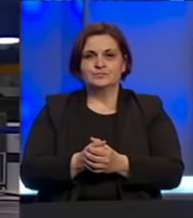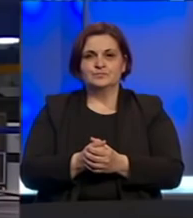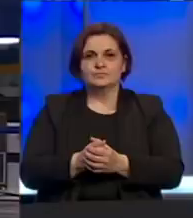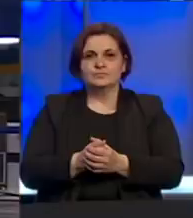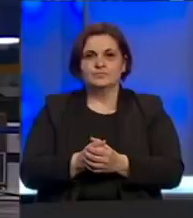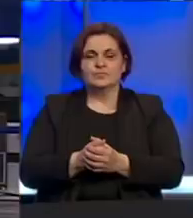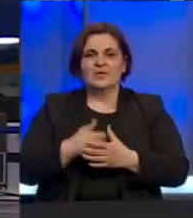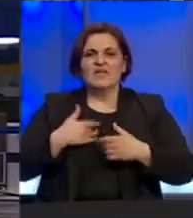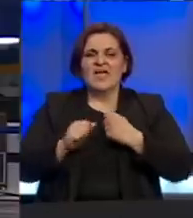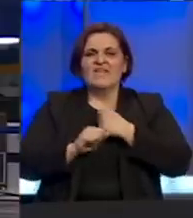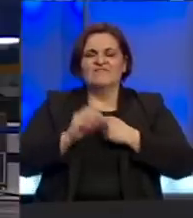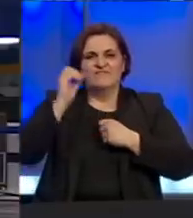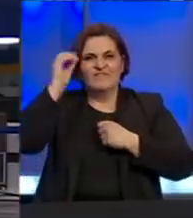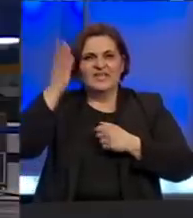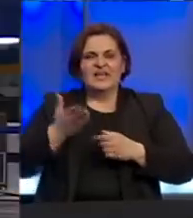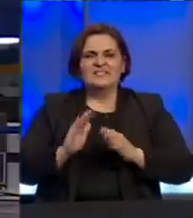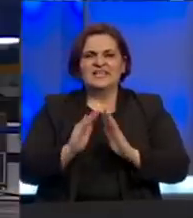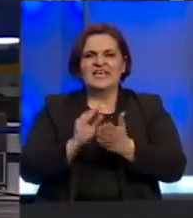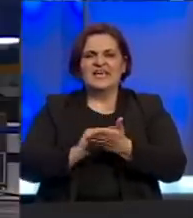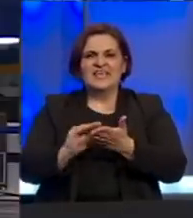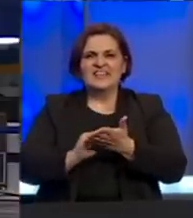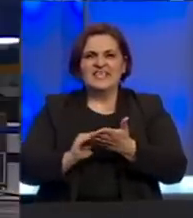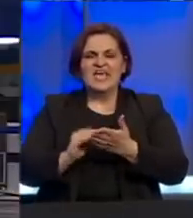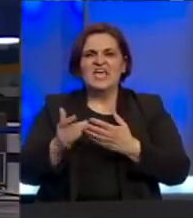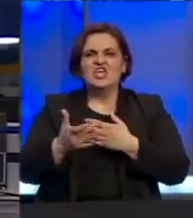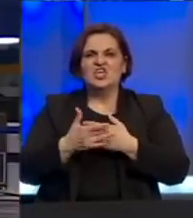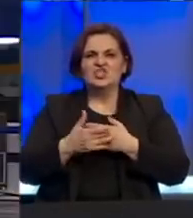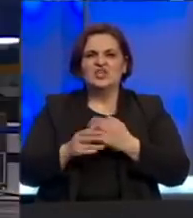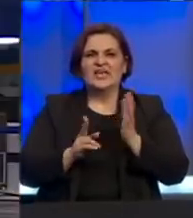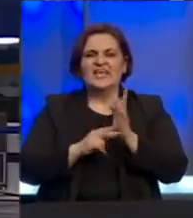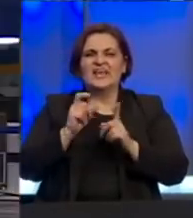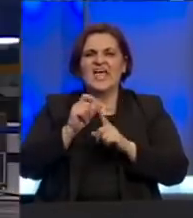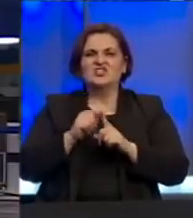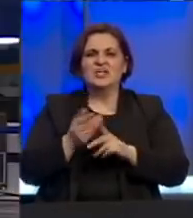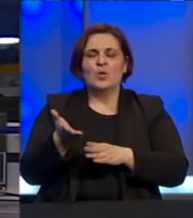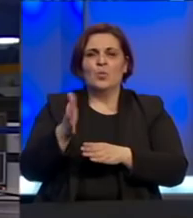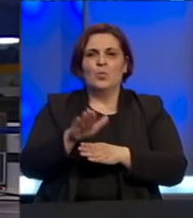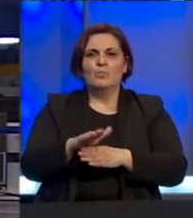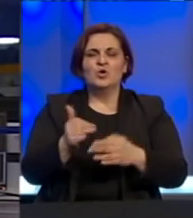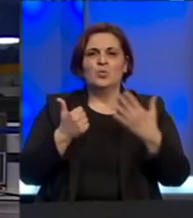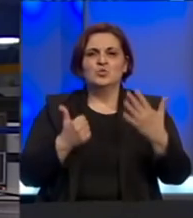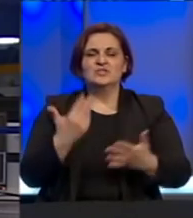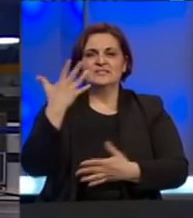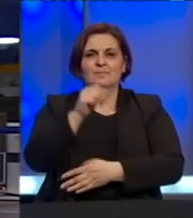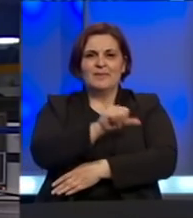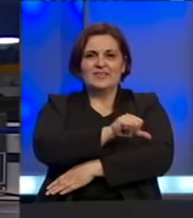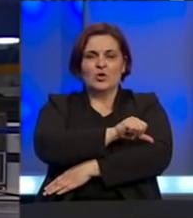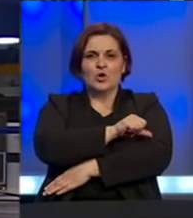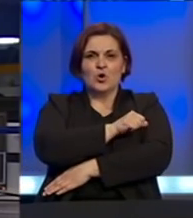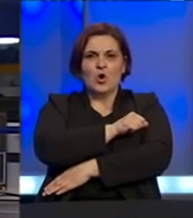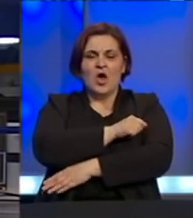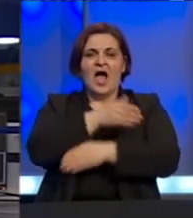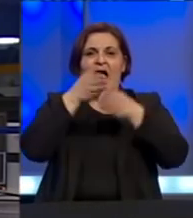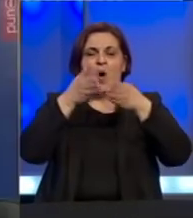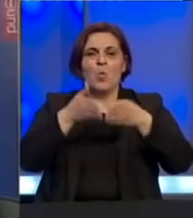Profesor filozofije opće književnosti i sociologije Nedžad Fejzić preminuo je u 65. godini a